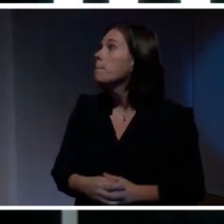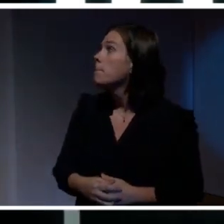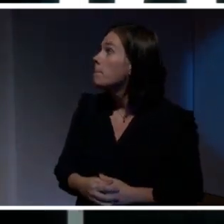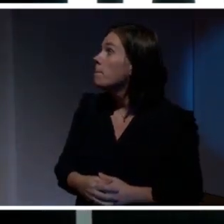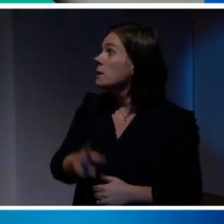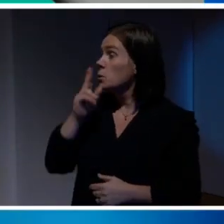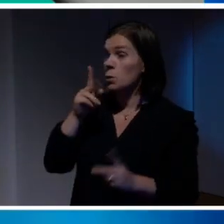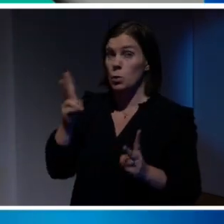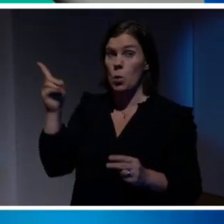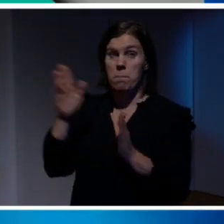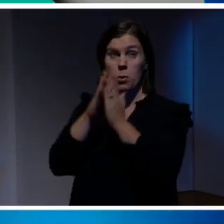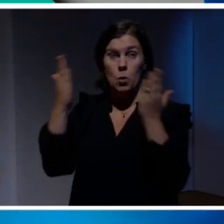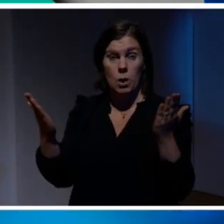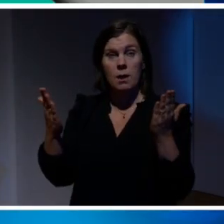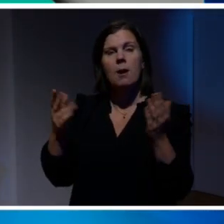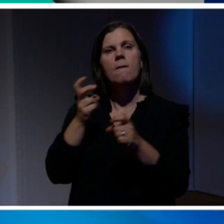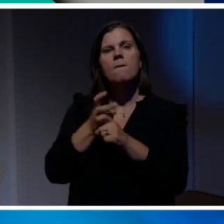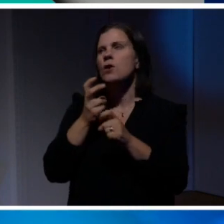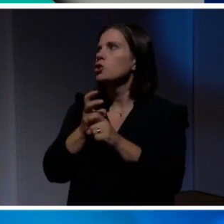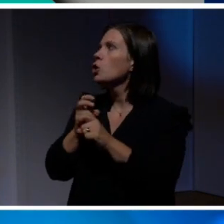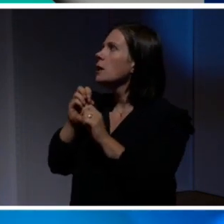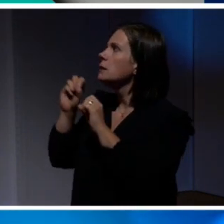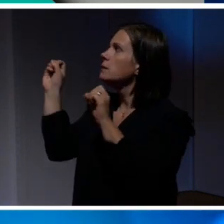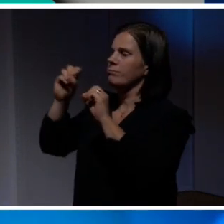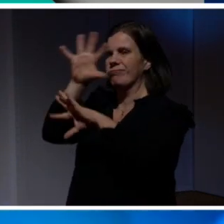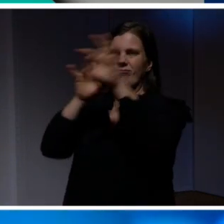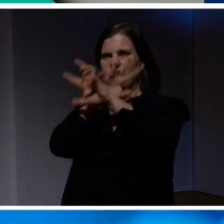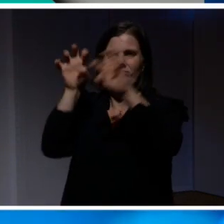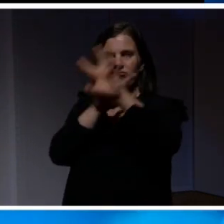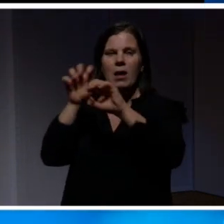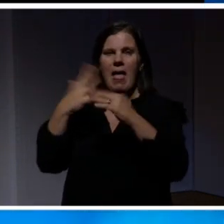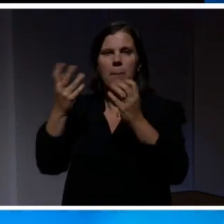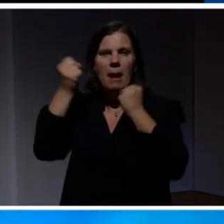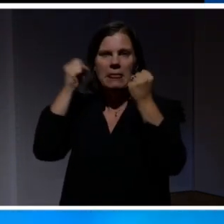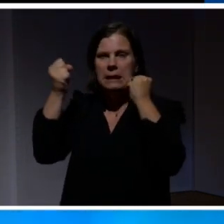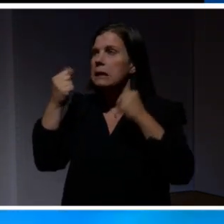Så här ser den ut. Jag har försökt illustrera panik genom det här skrabblet.